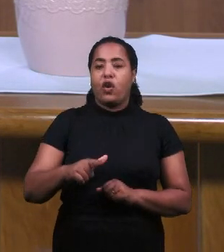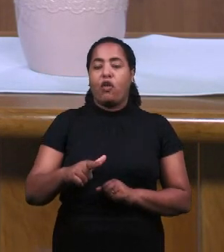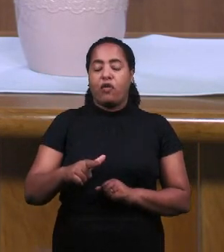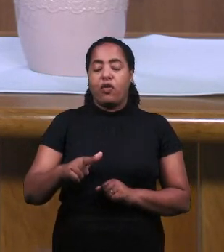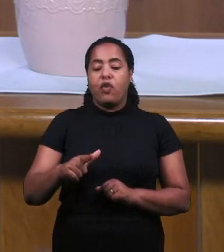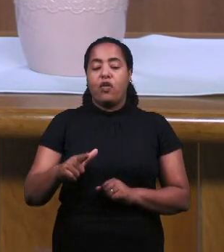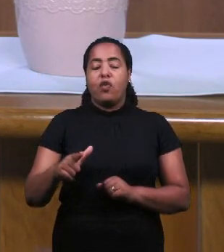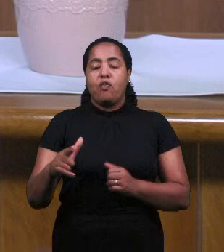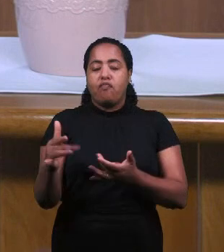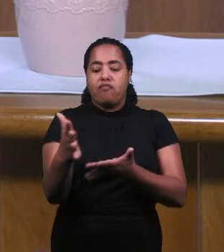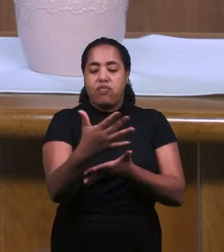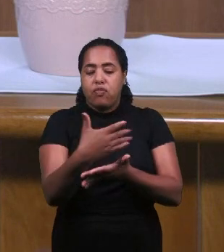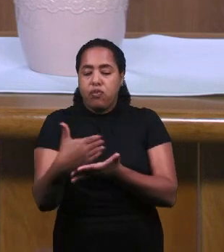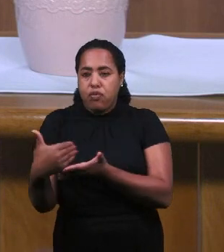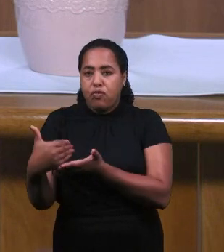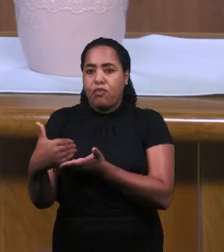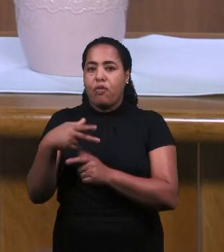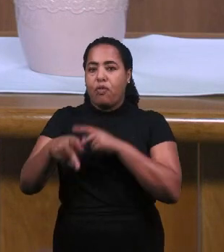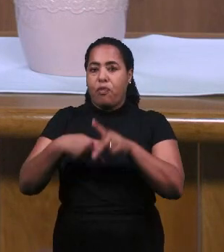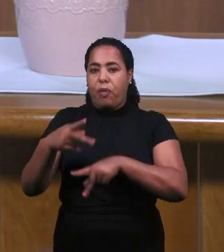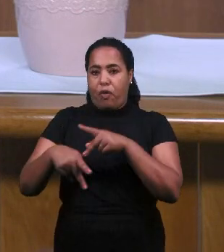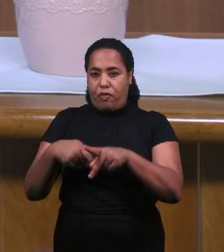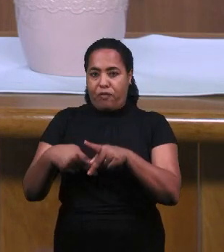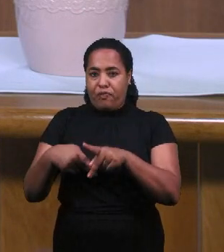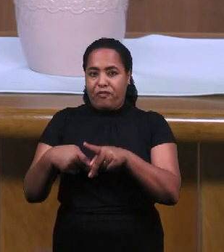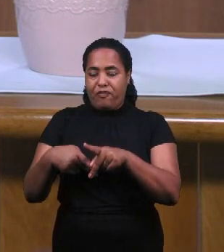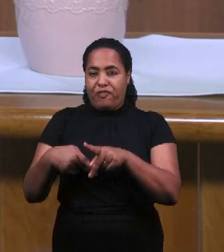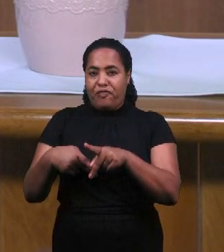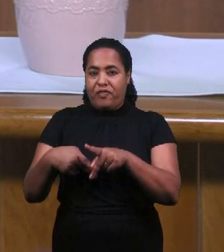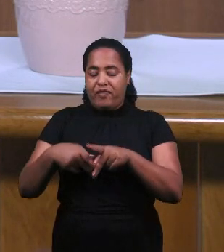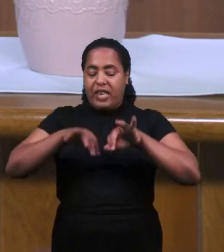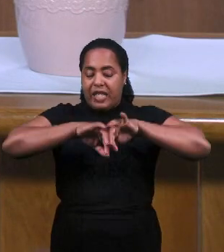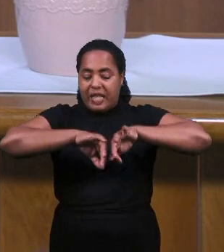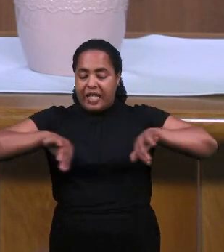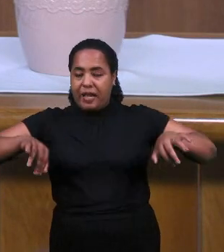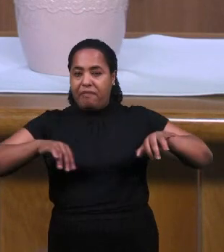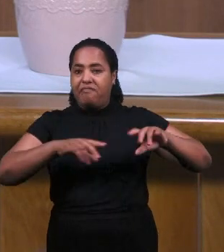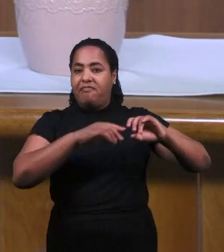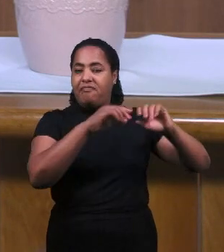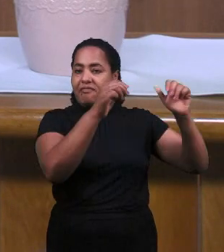Божьего Израиля Чтобы Вывести Их Из Завел Поклонства